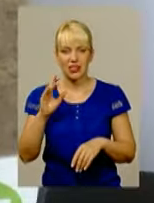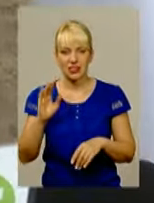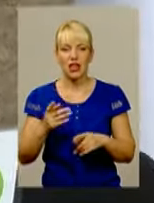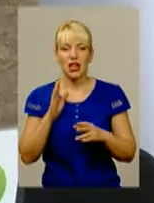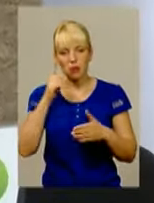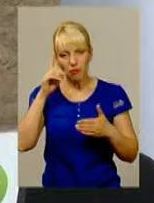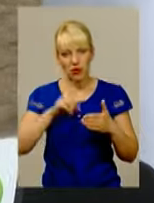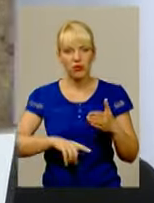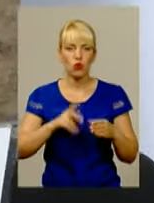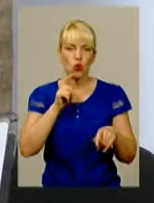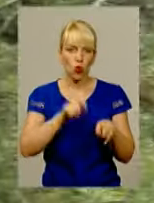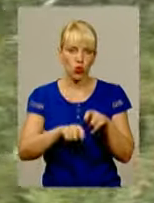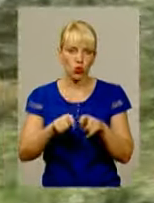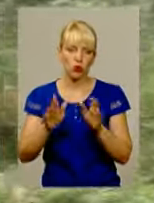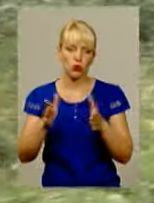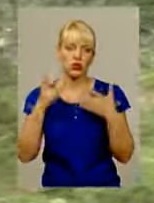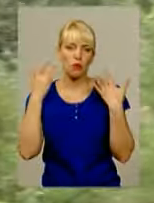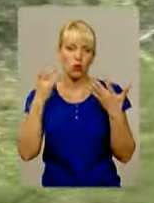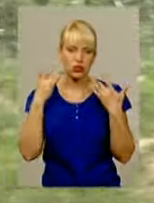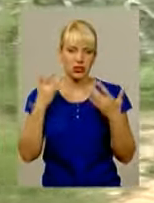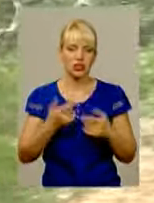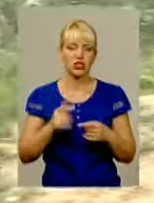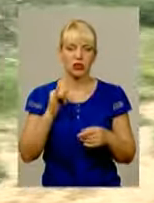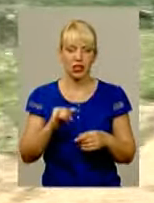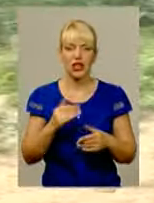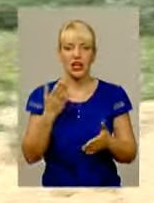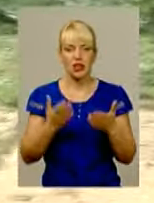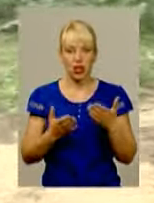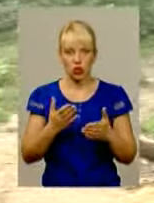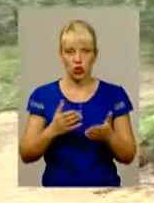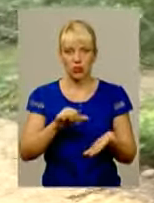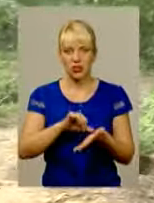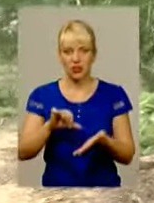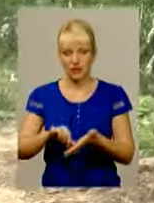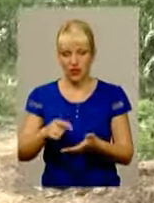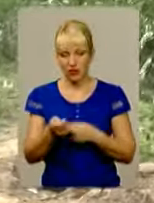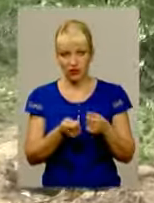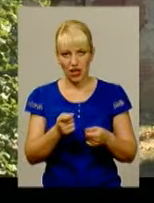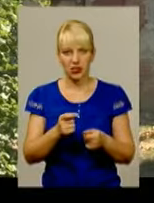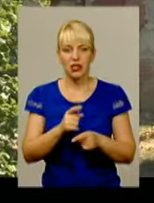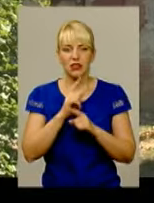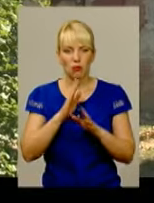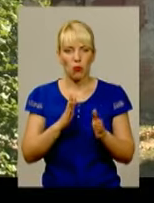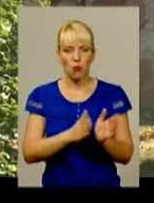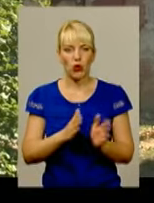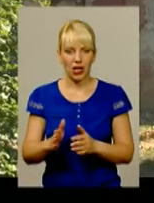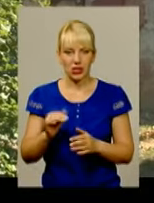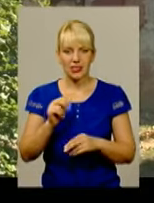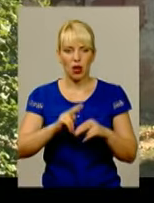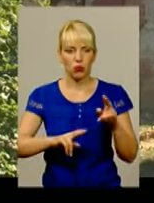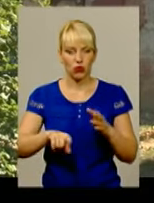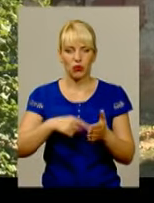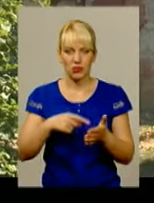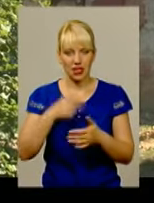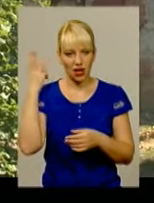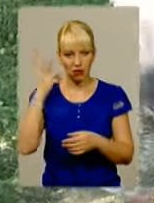відповідно забудовою стане простішим. І наголошують, якщо представники влади найближчим часом не наведуть порядок із забудовою у місті, хмельничани